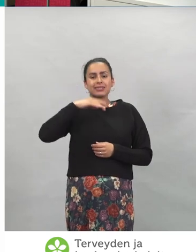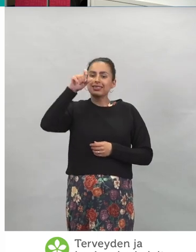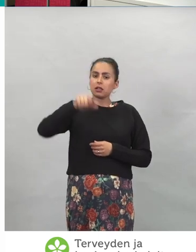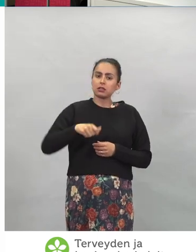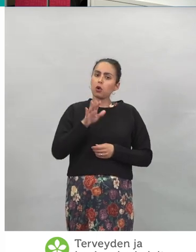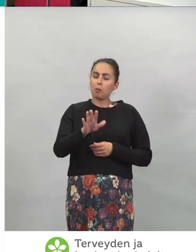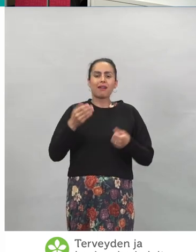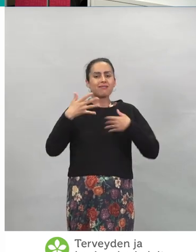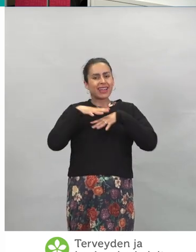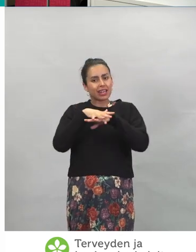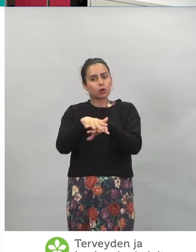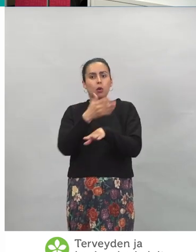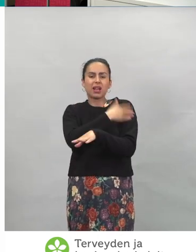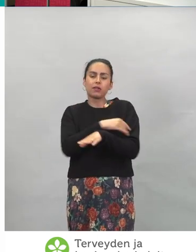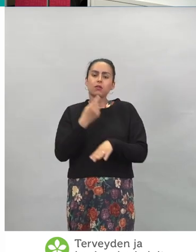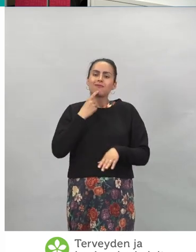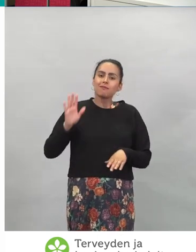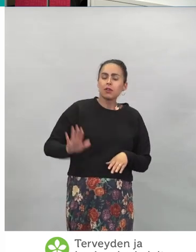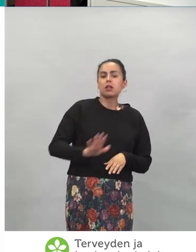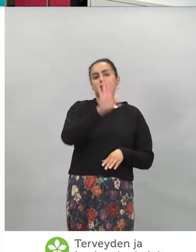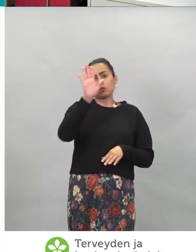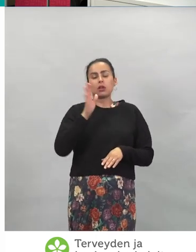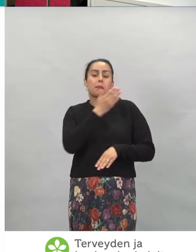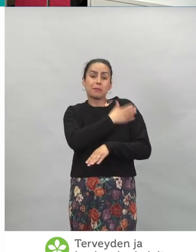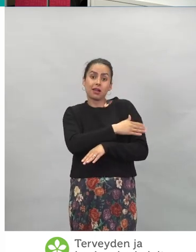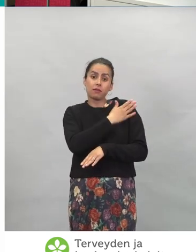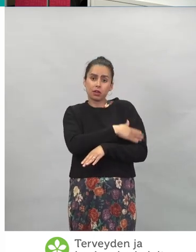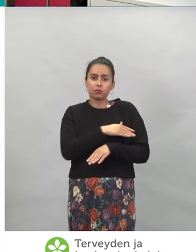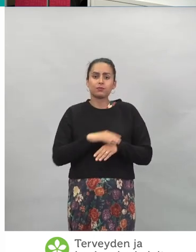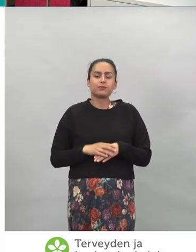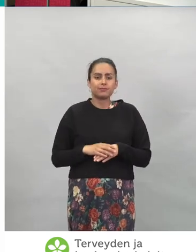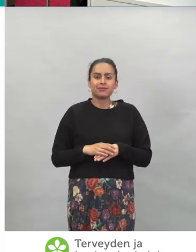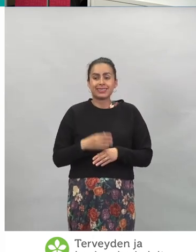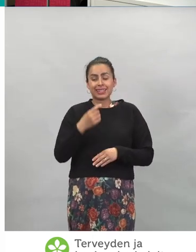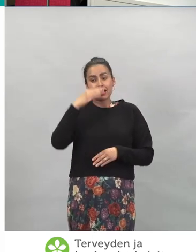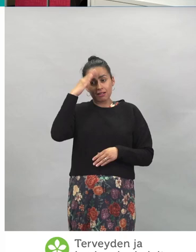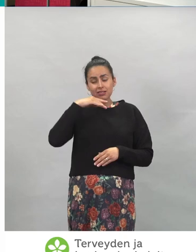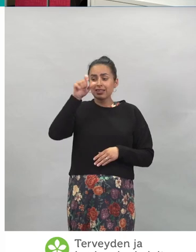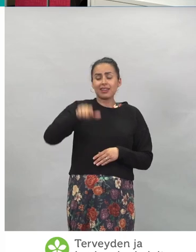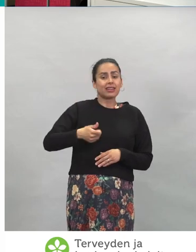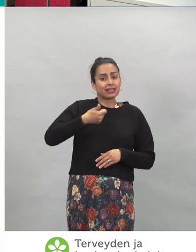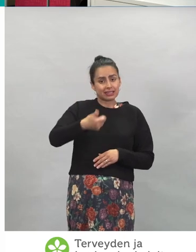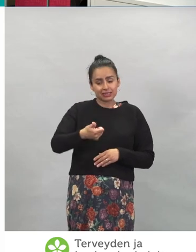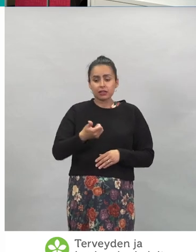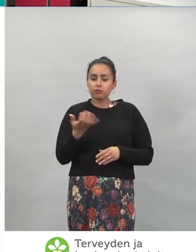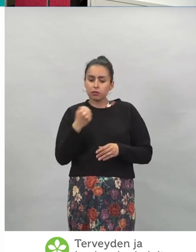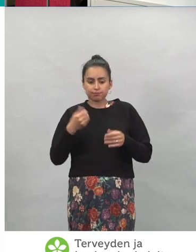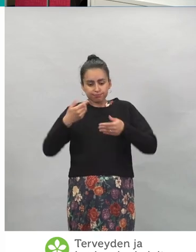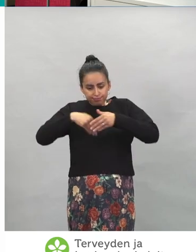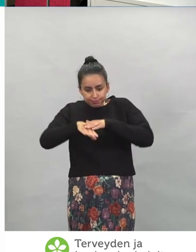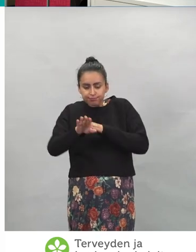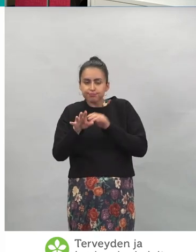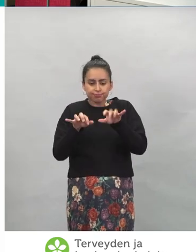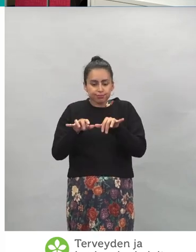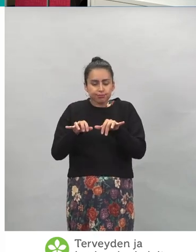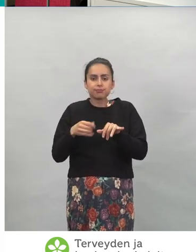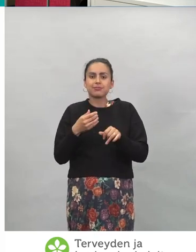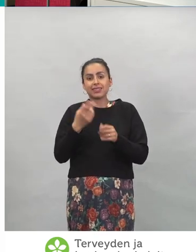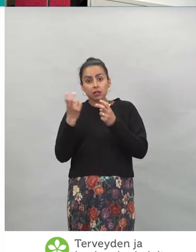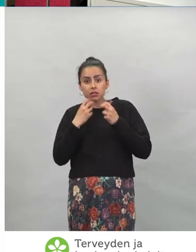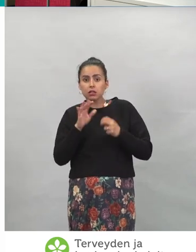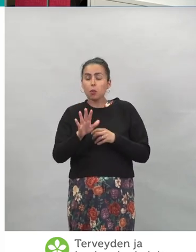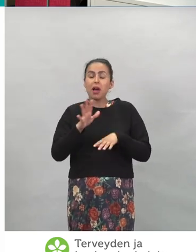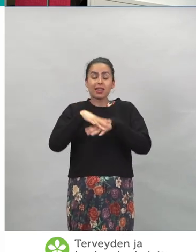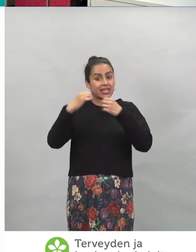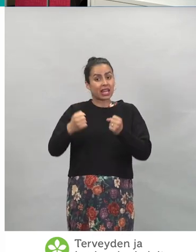verkkopalvelu, tämmöinen valtakunnallinen palvelu, josta kansalainen pääsee näkemään ne omat terveystietonsa.